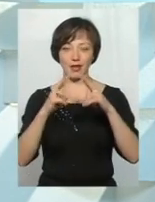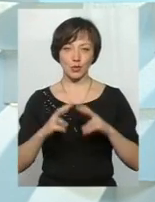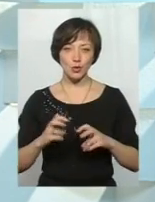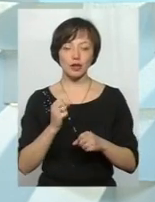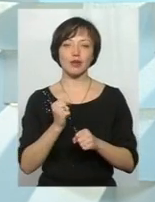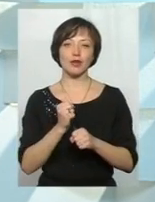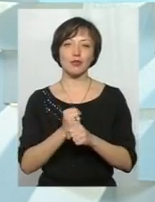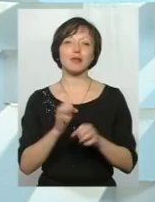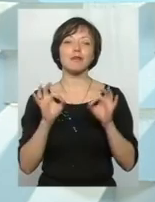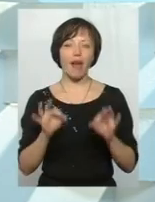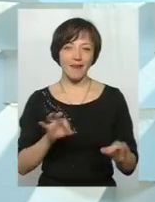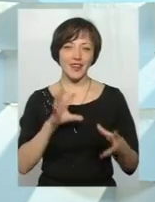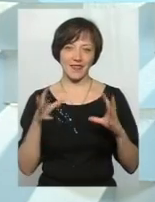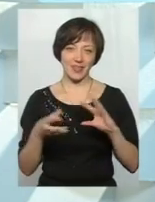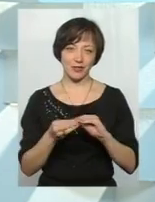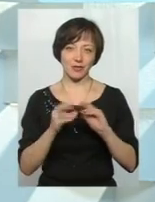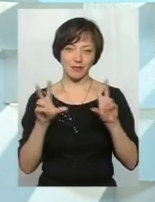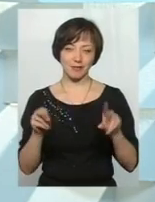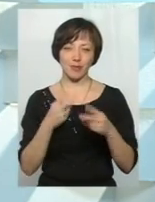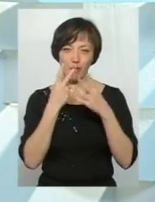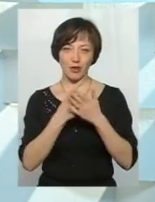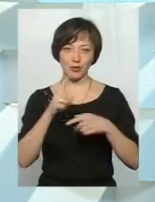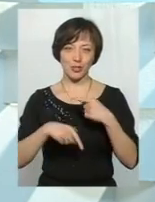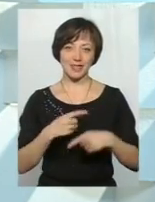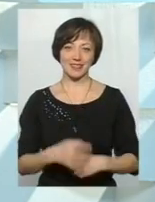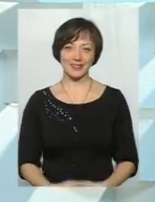аналізуйте, робіть правильні висновки. Побачимось.